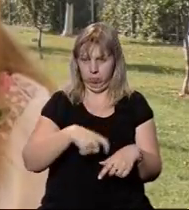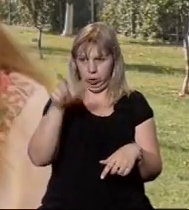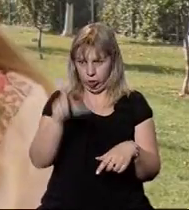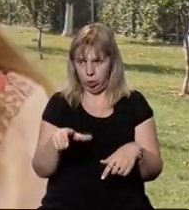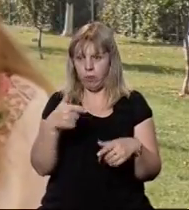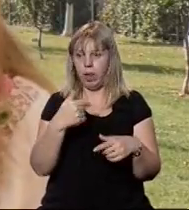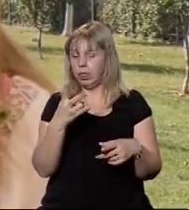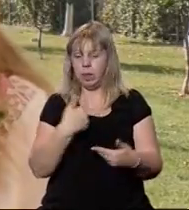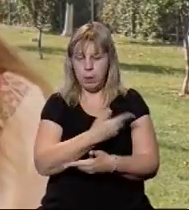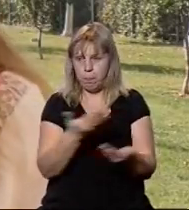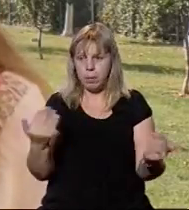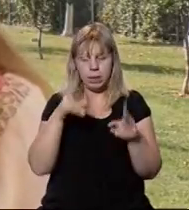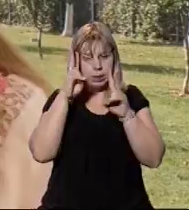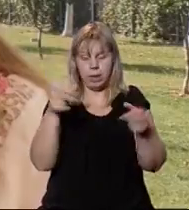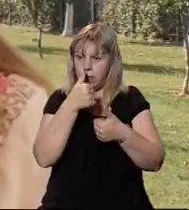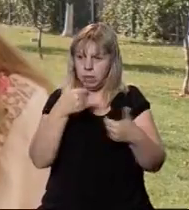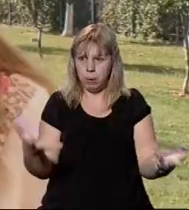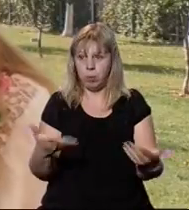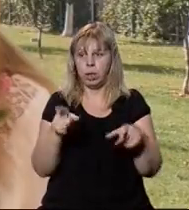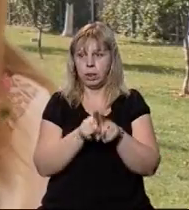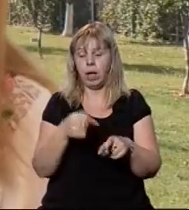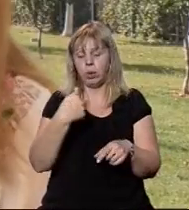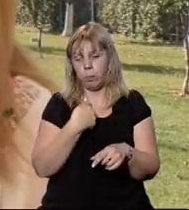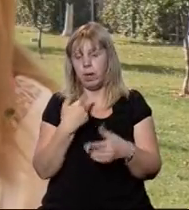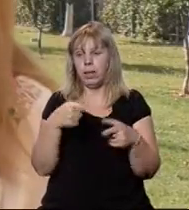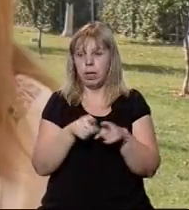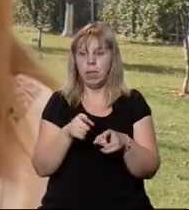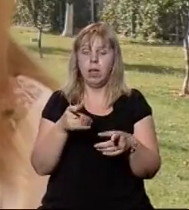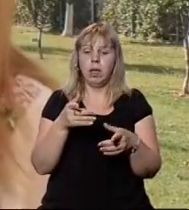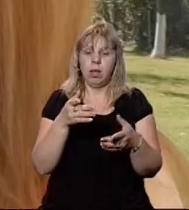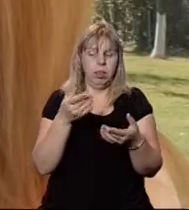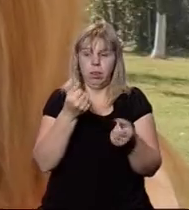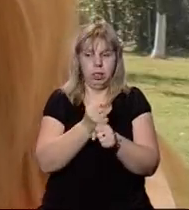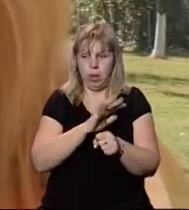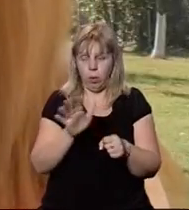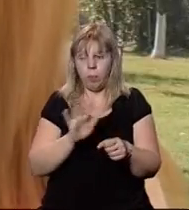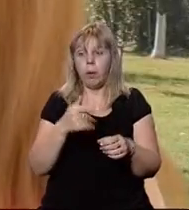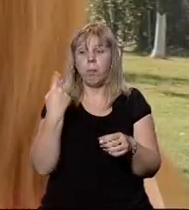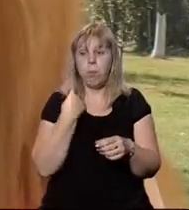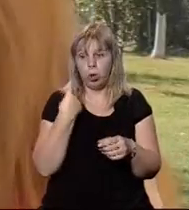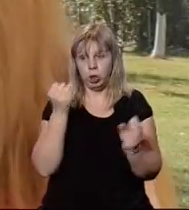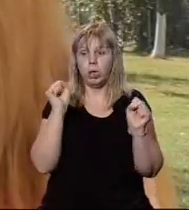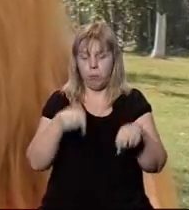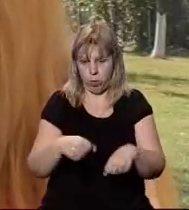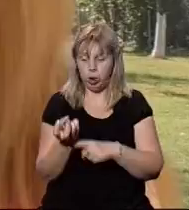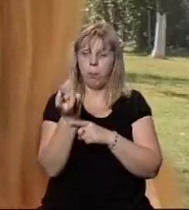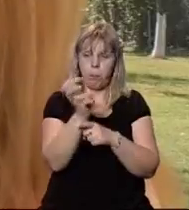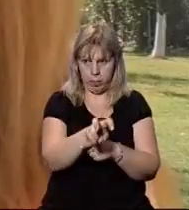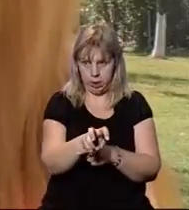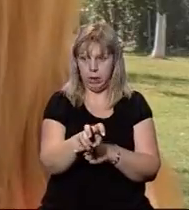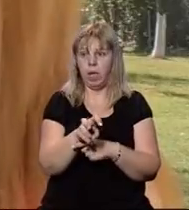ні, ми знати не можемо, тому ми такі виключення не робимо. Боржники можуть прийти,